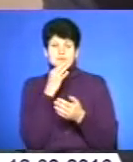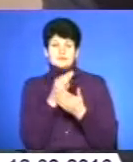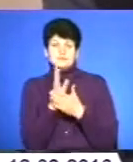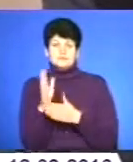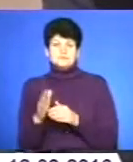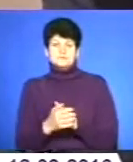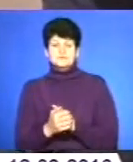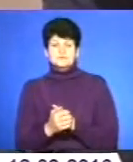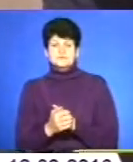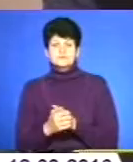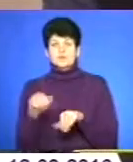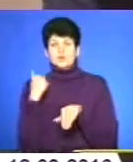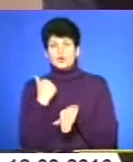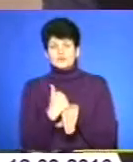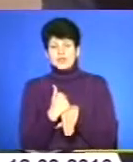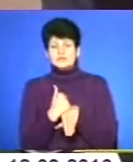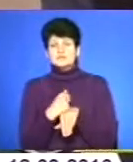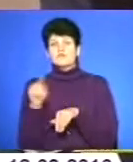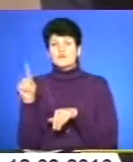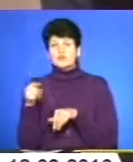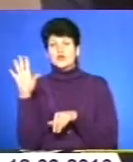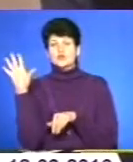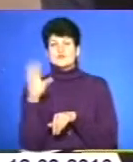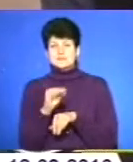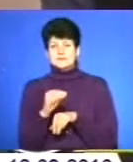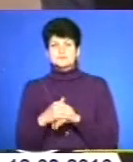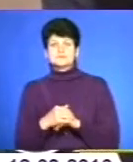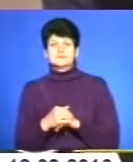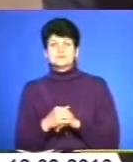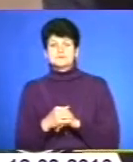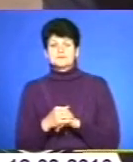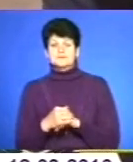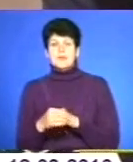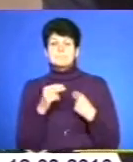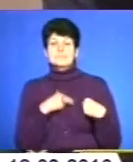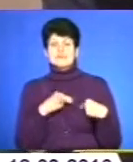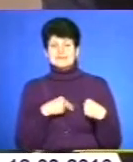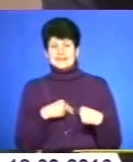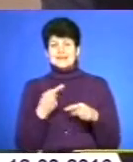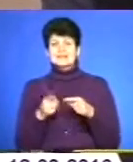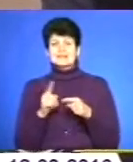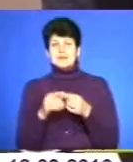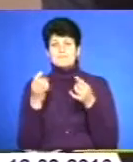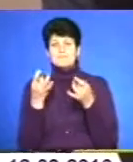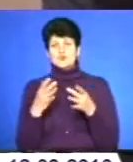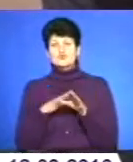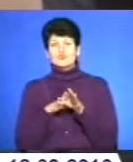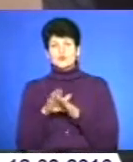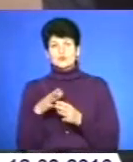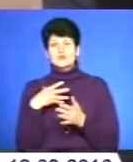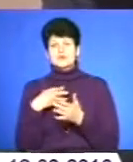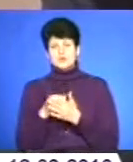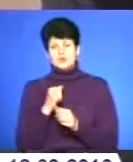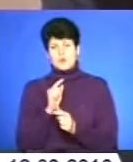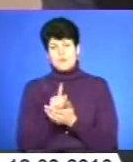до всіх працівників – це просто виконувати свої функціональні